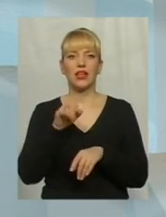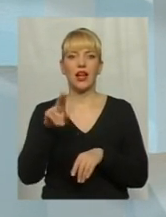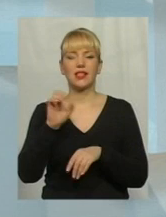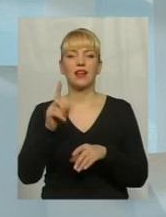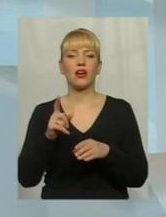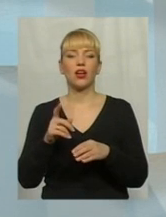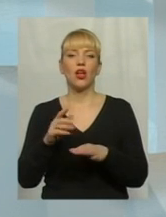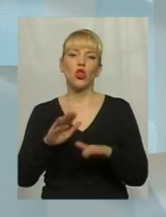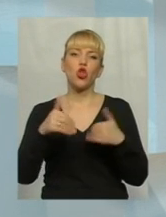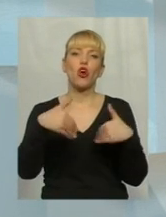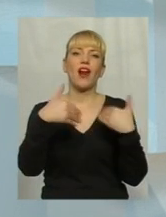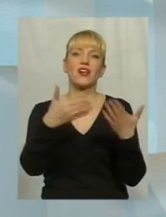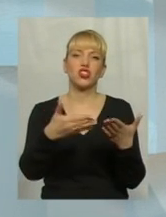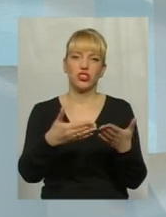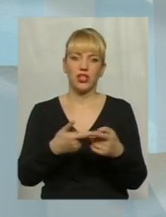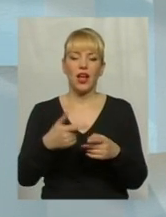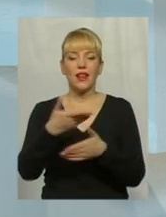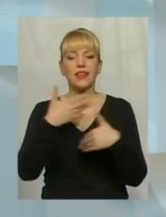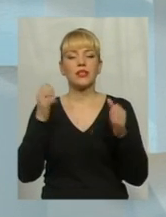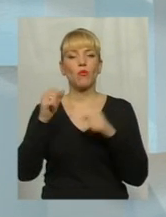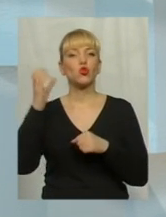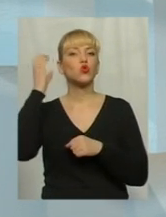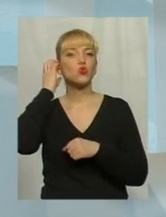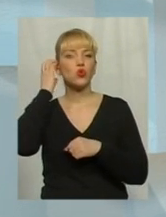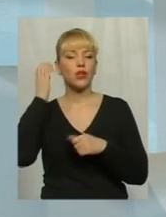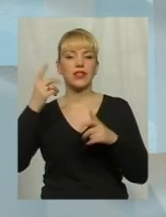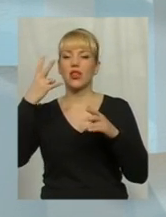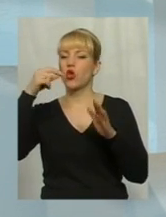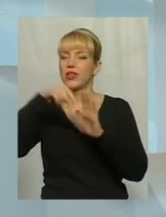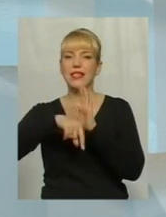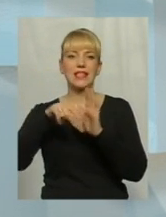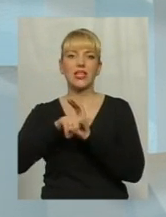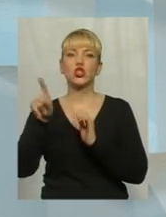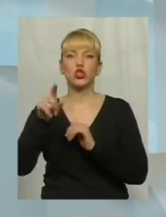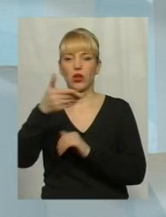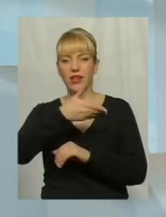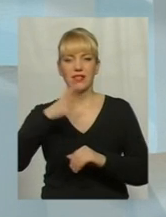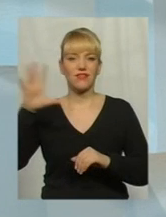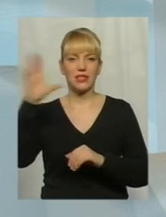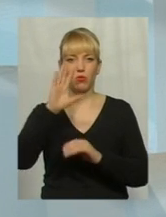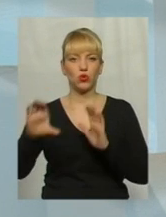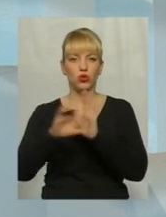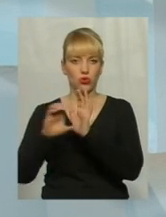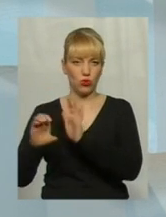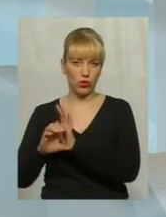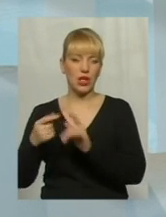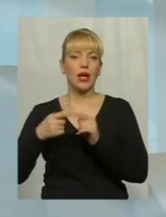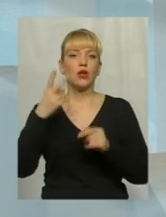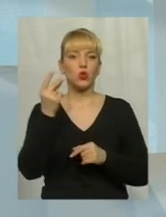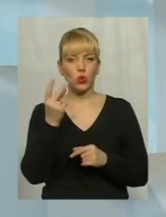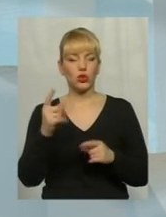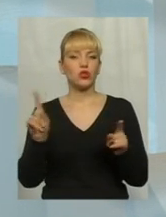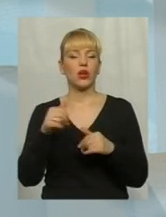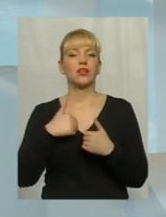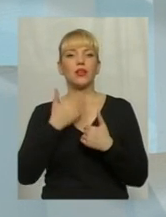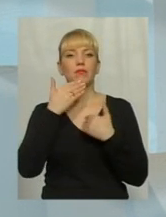органи. Тобто нас можуть слухати, але це не означає, що до нас прислуховуватимуться. Це перше. Друге, що я ще